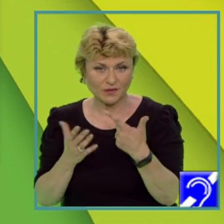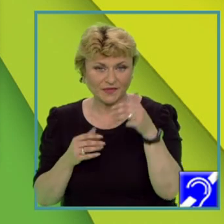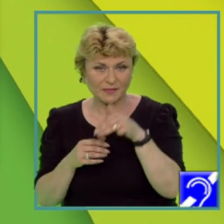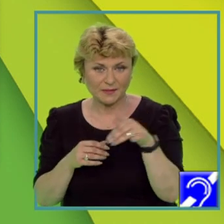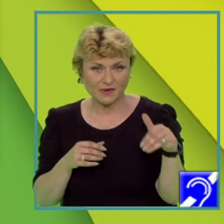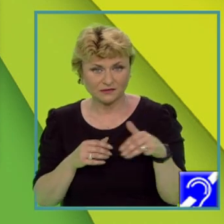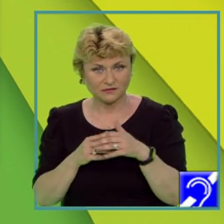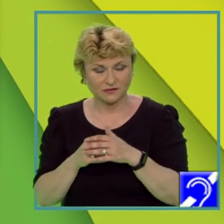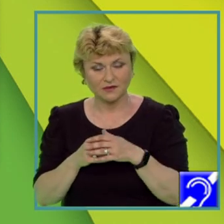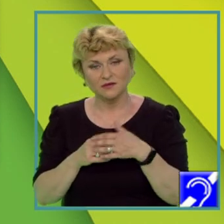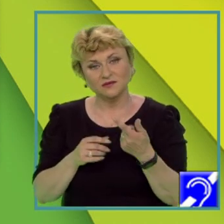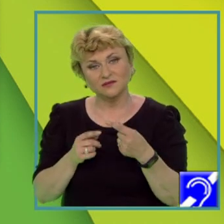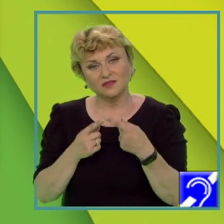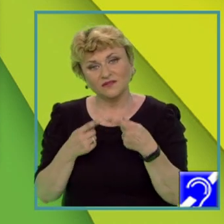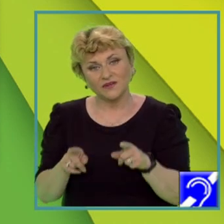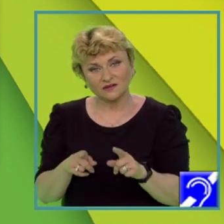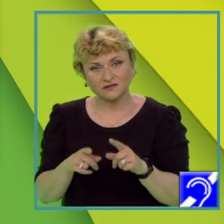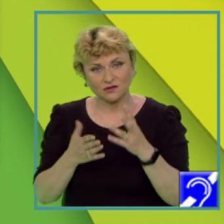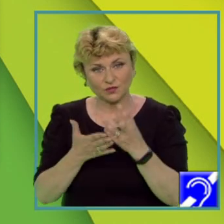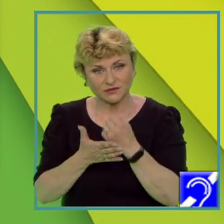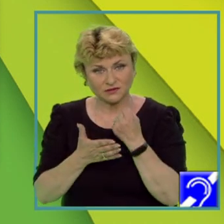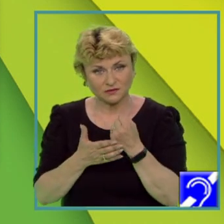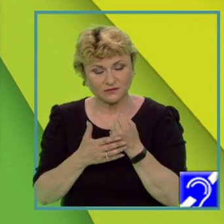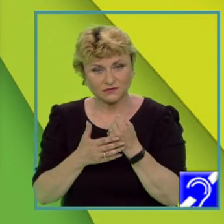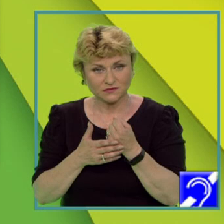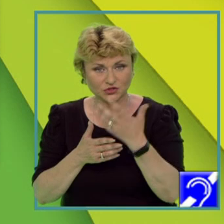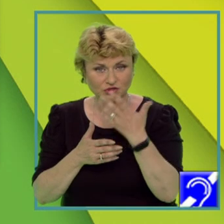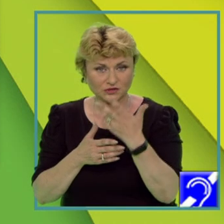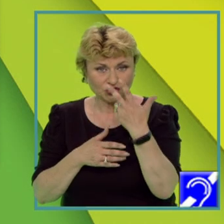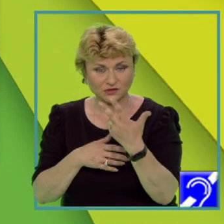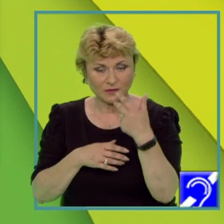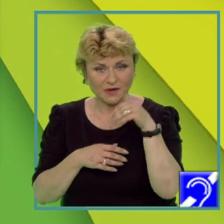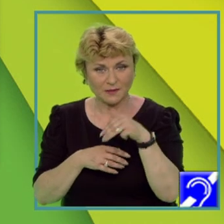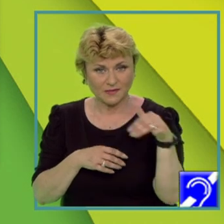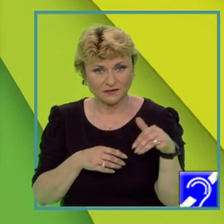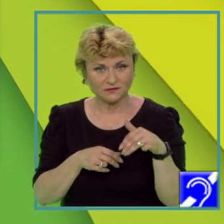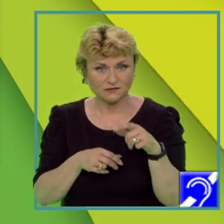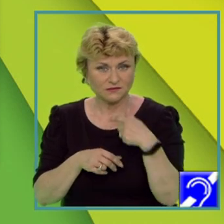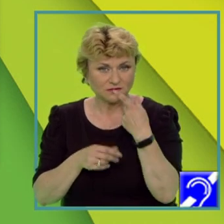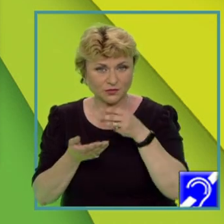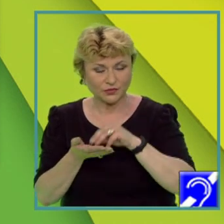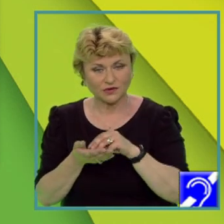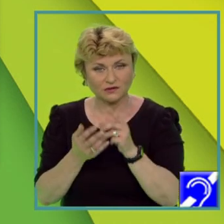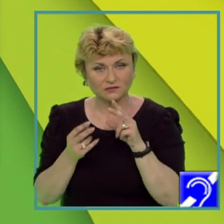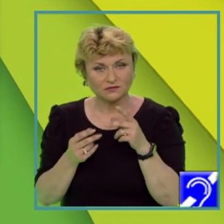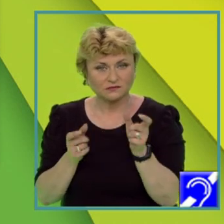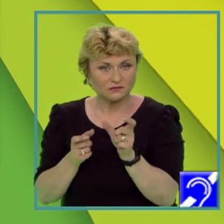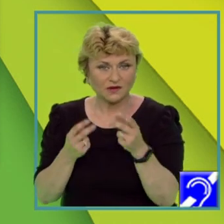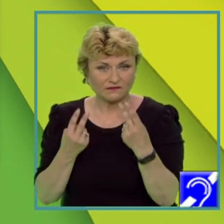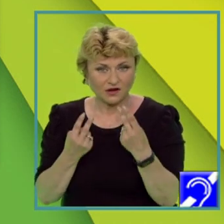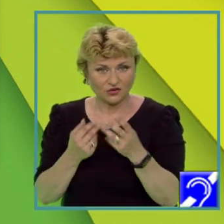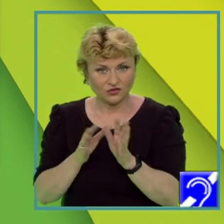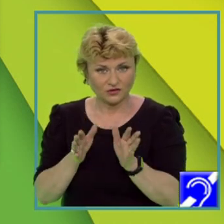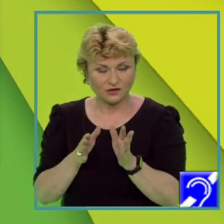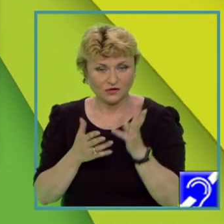Făcând diferența obținem 53 de milimetri, se încadrează între valorile din barem, vom